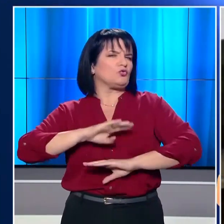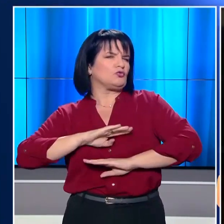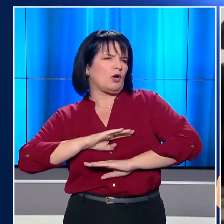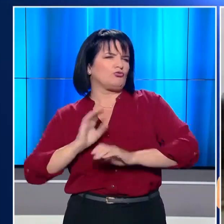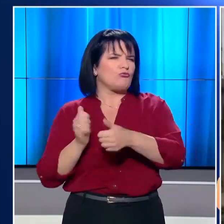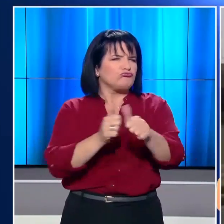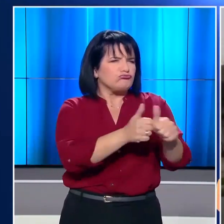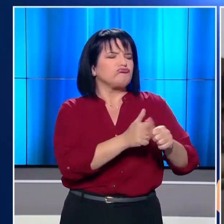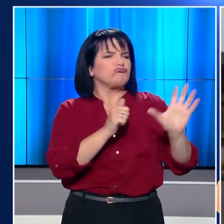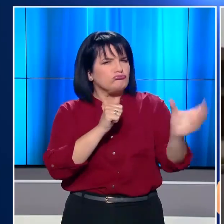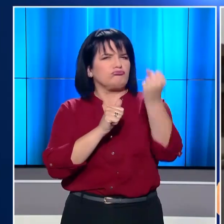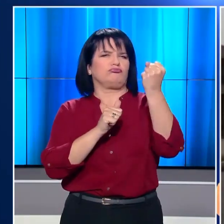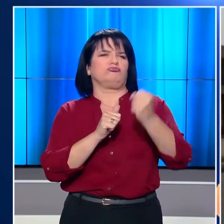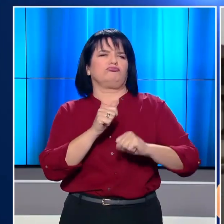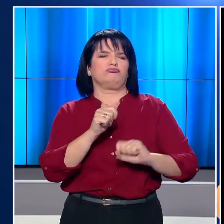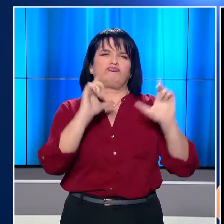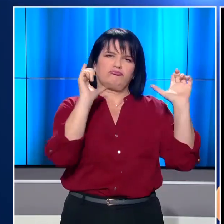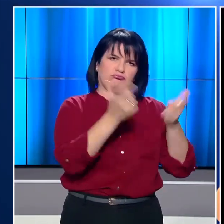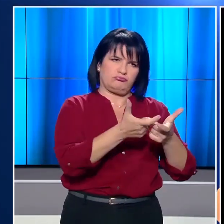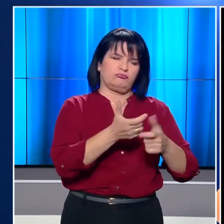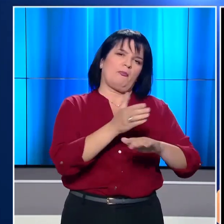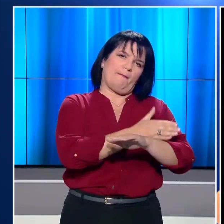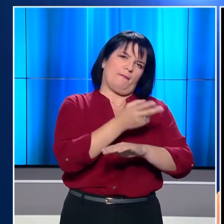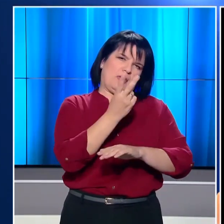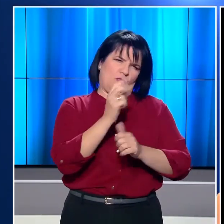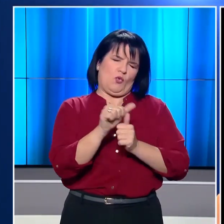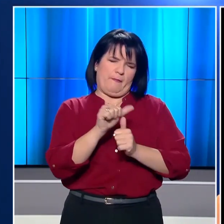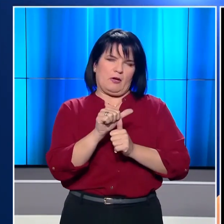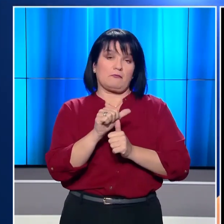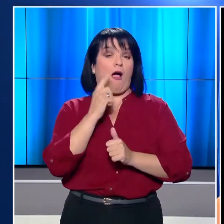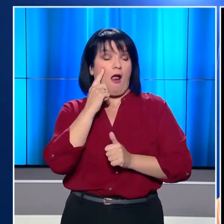φτάσουν στον εντοπισμό του, όταν τον συνέλαβαν πριν από δύο μήνες.